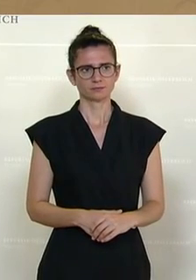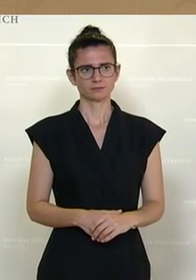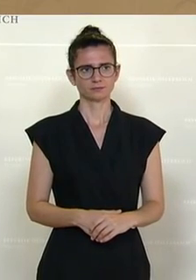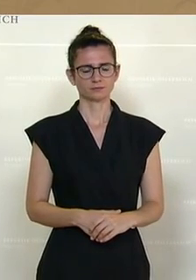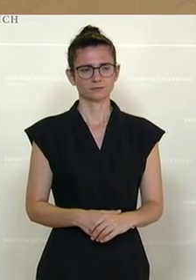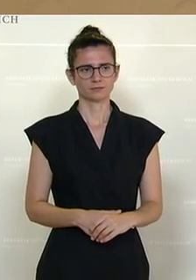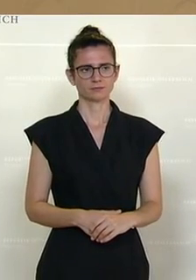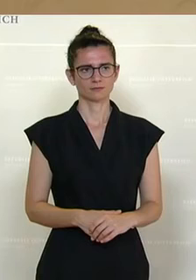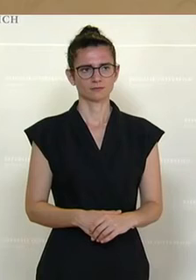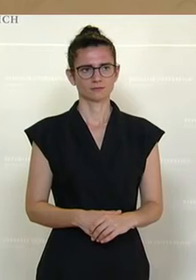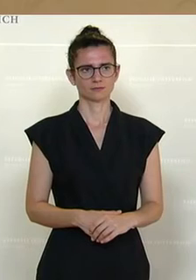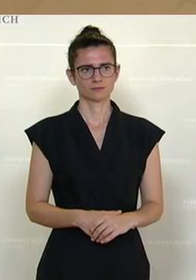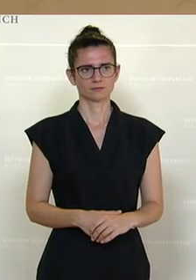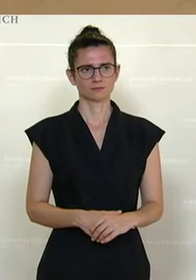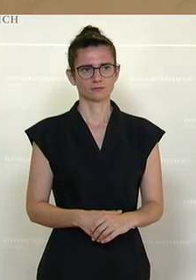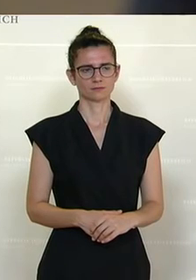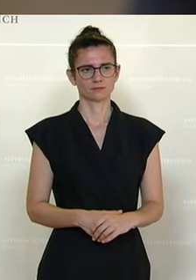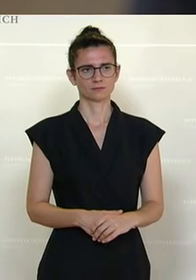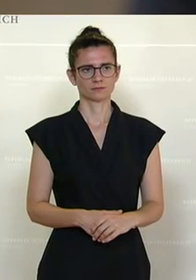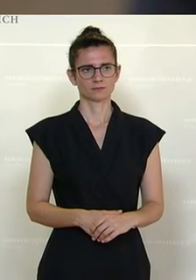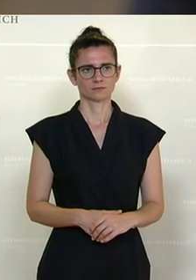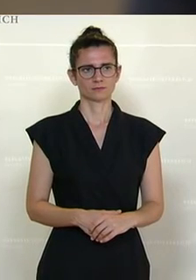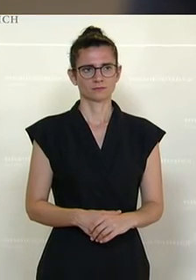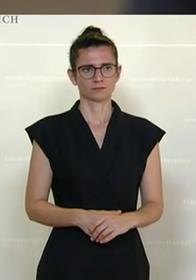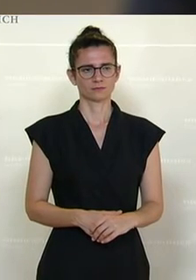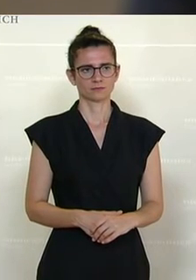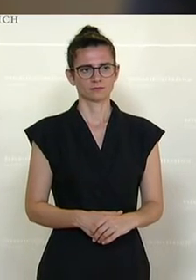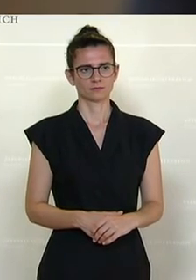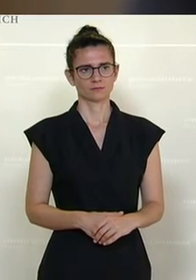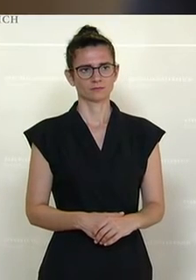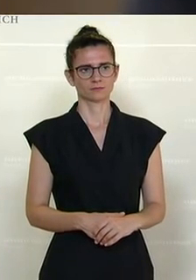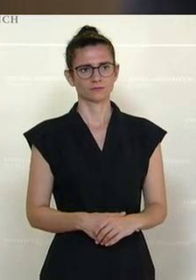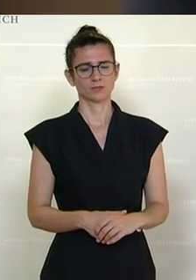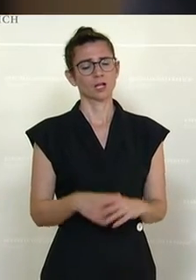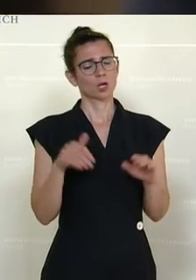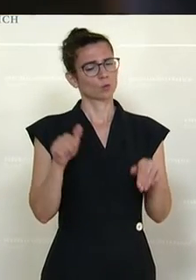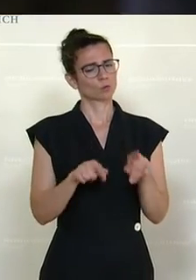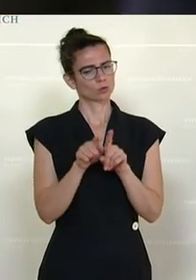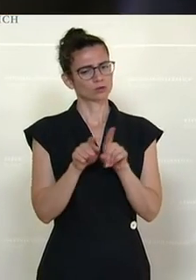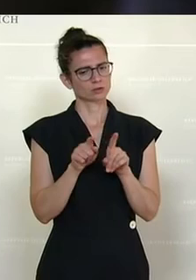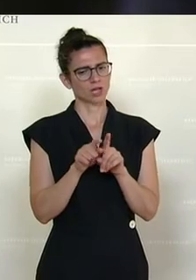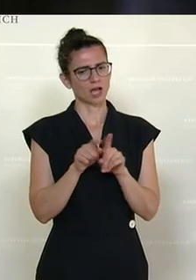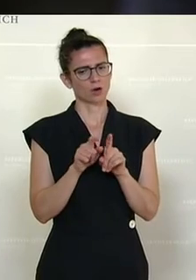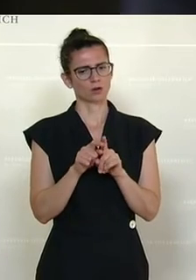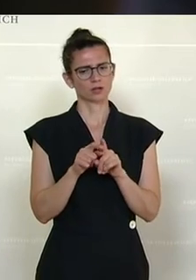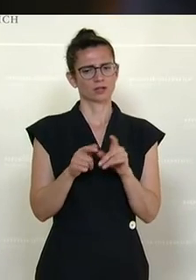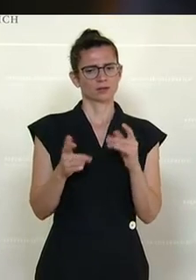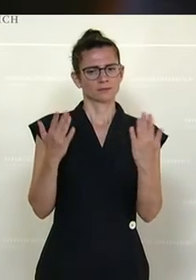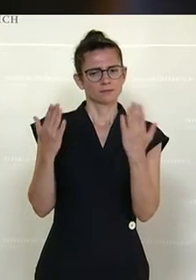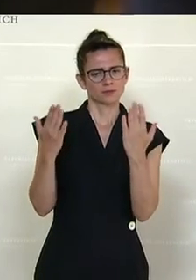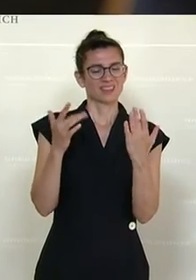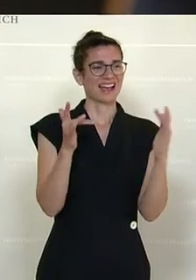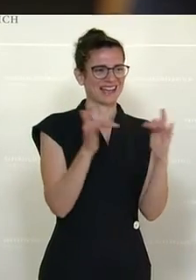Es geht uns aber auch darum, und das muss man schon jetzt relativieren zu diesem Antiterrorpaket sagen,